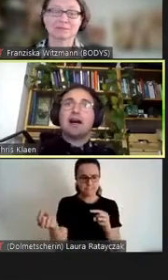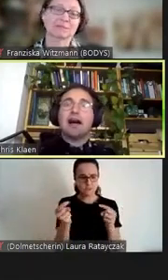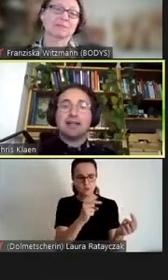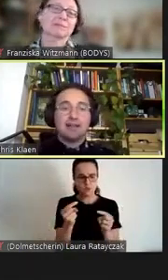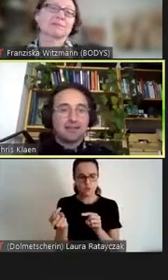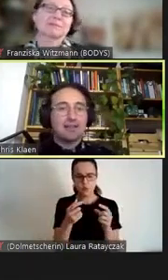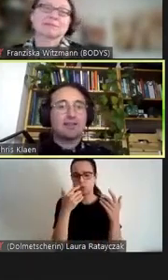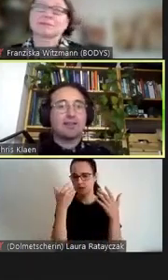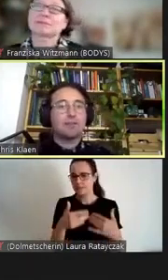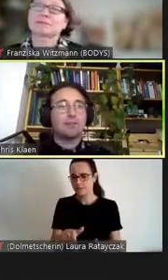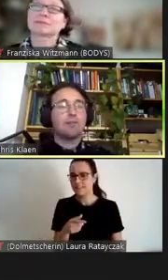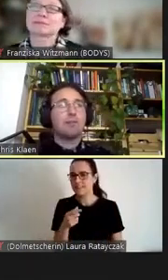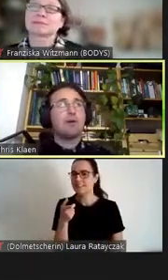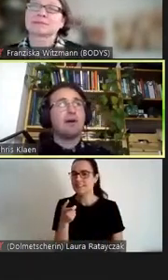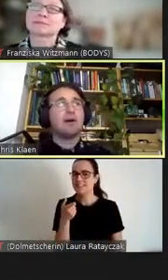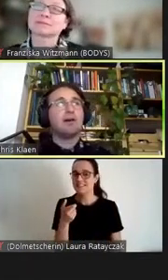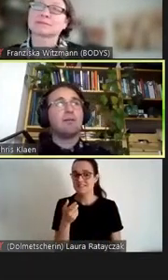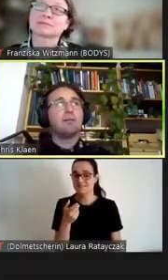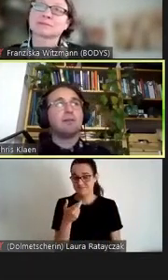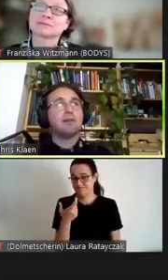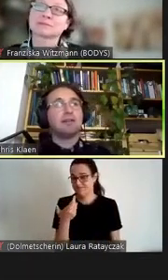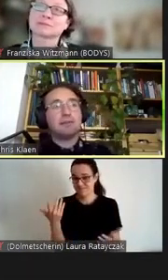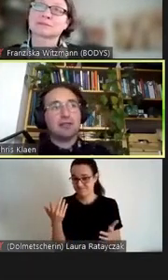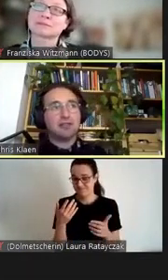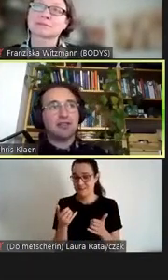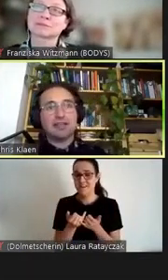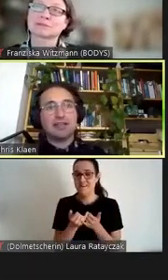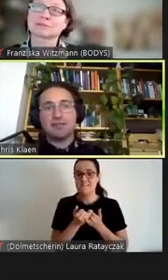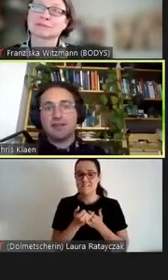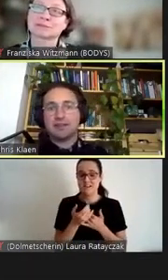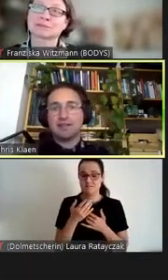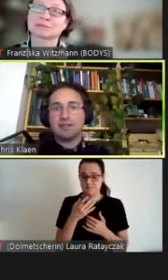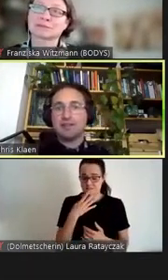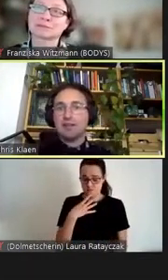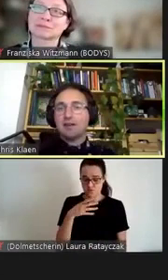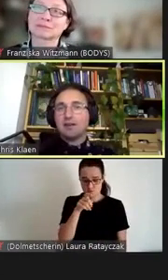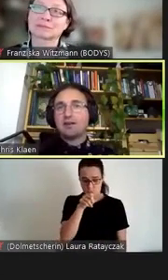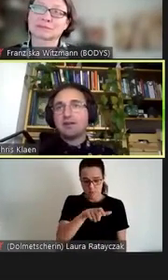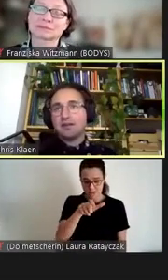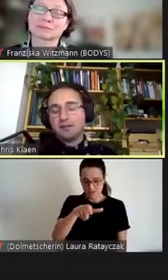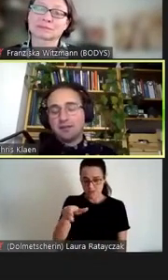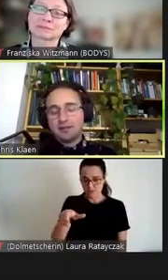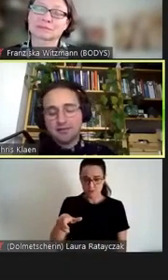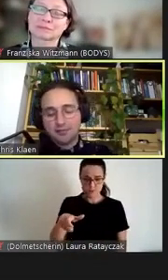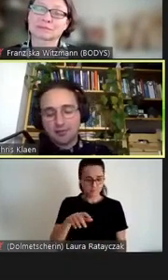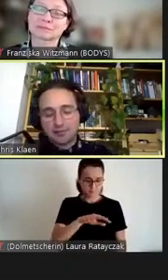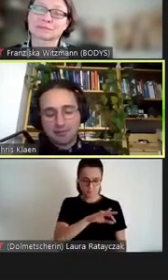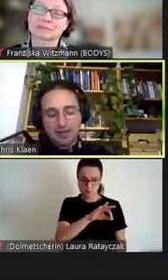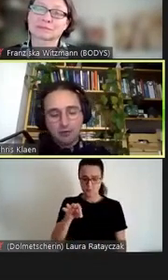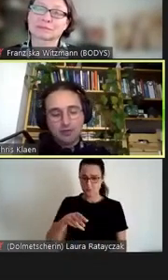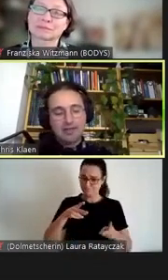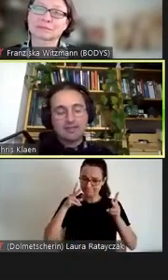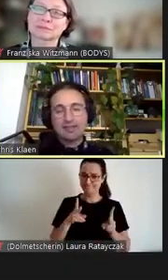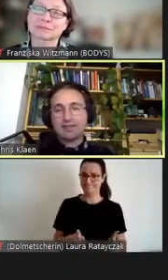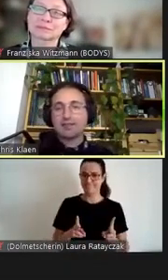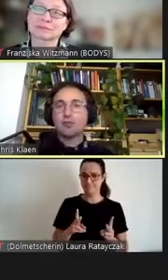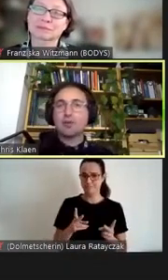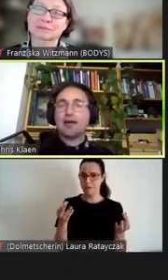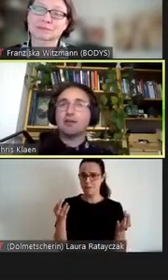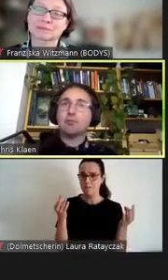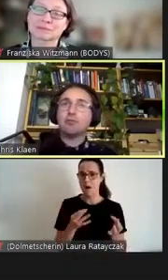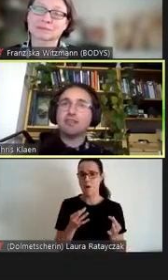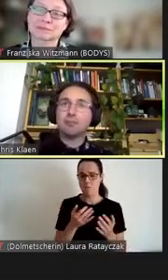einerseits eben den Menschen gerecht werden, die das Gefühl haben, sie brauchen eine